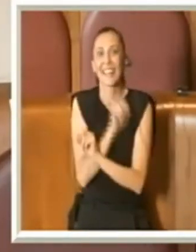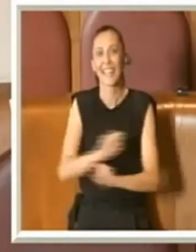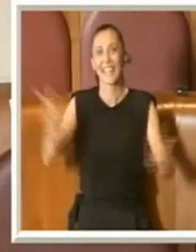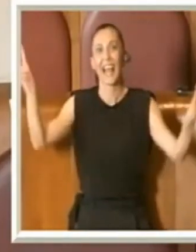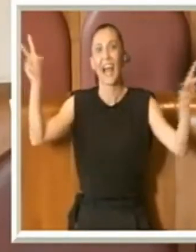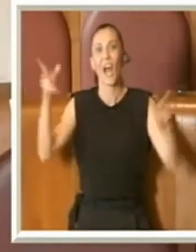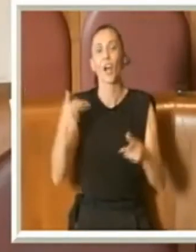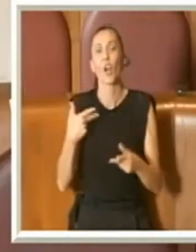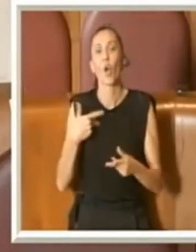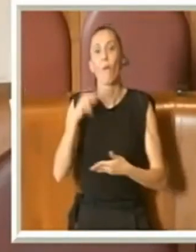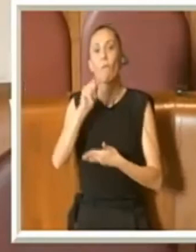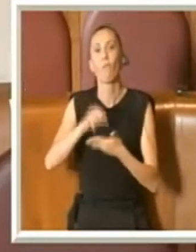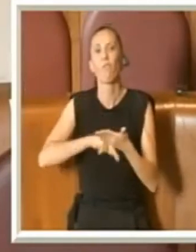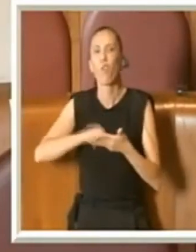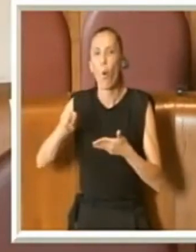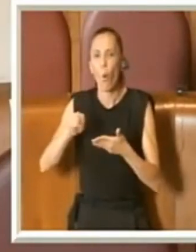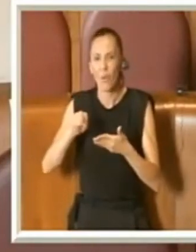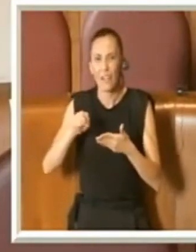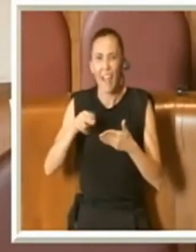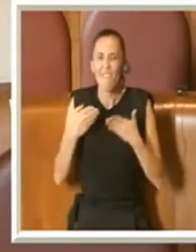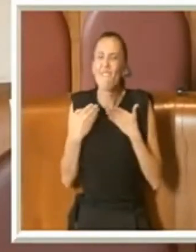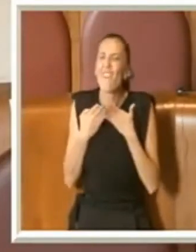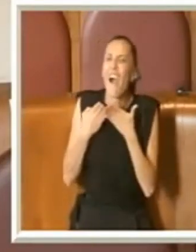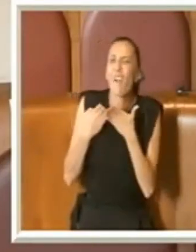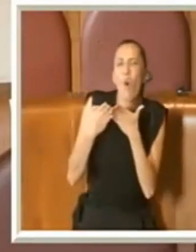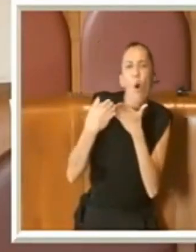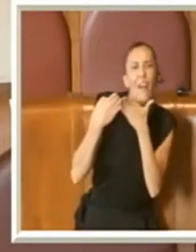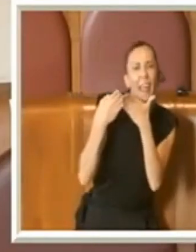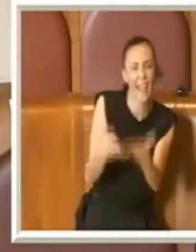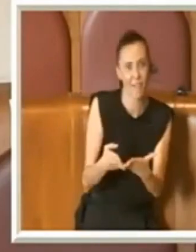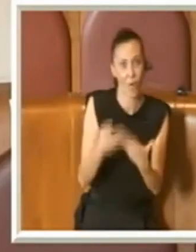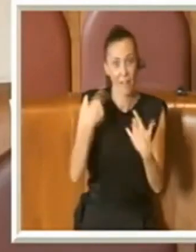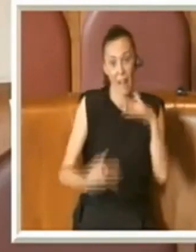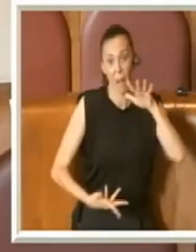favorevole, anzi strafavorevole, della maggioranza a questa delibera. Grazie.